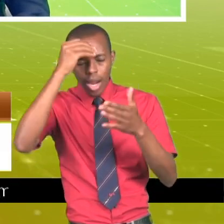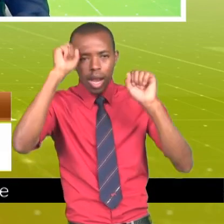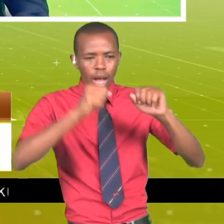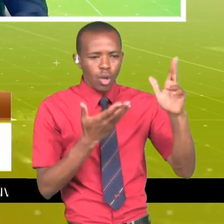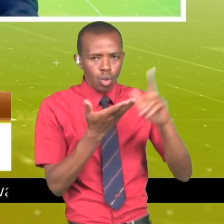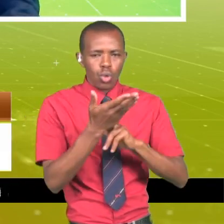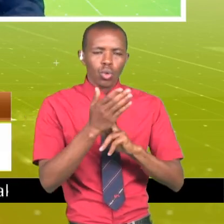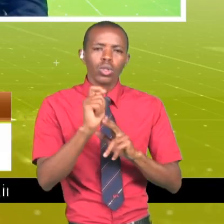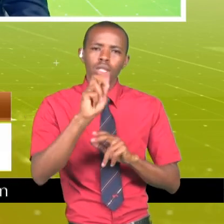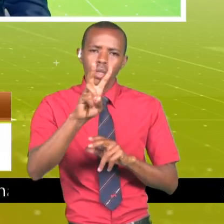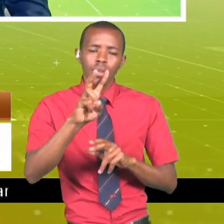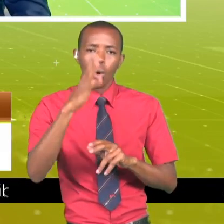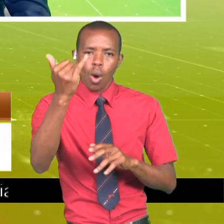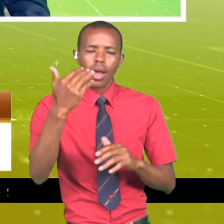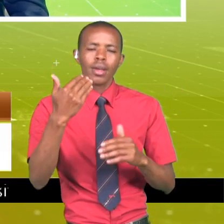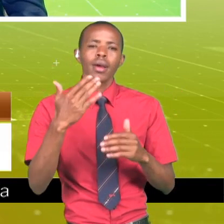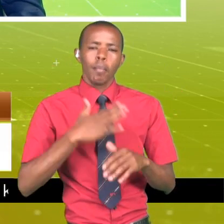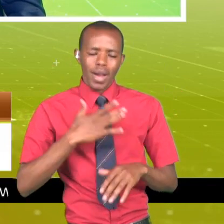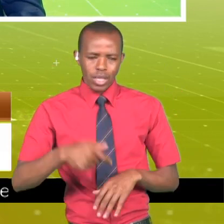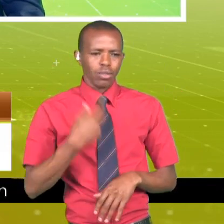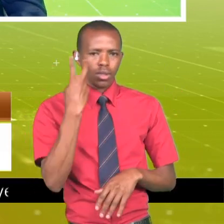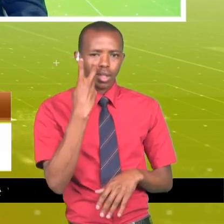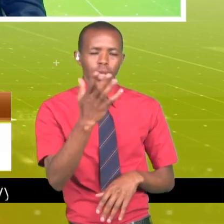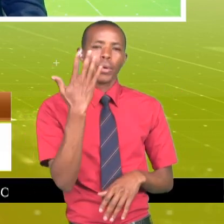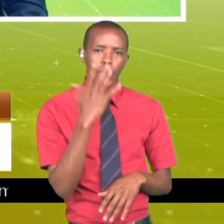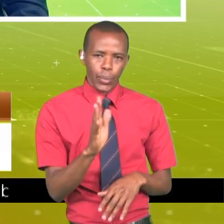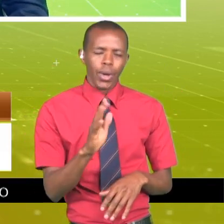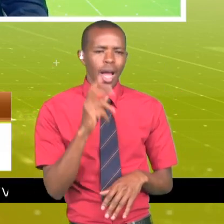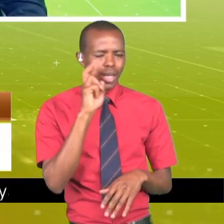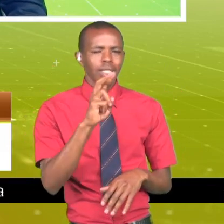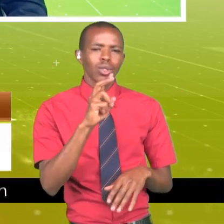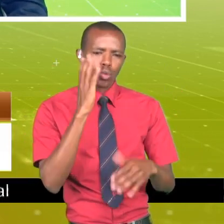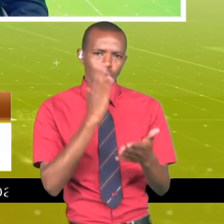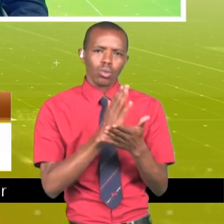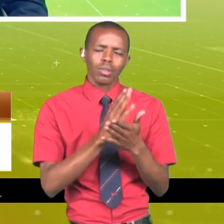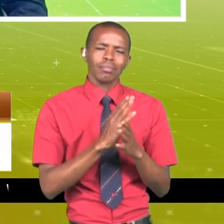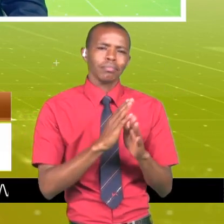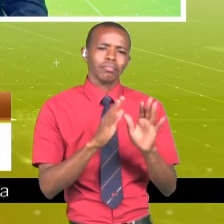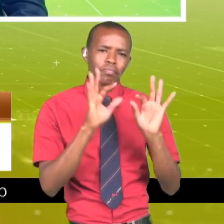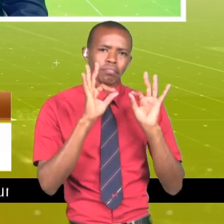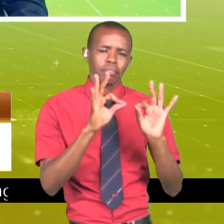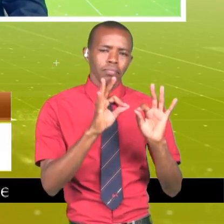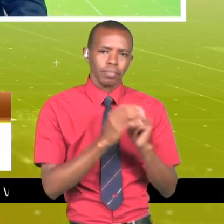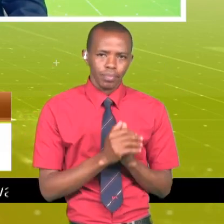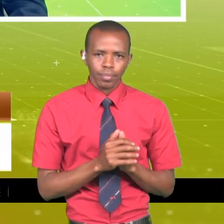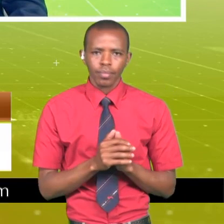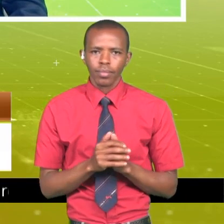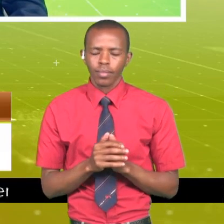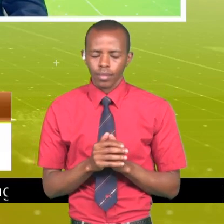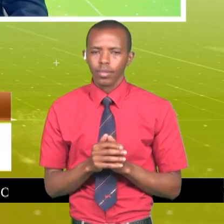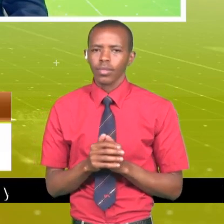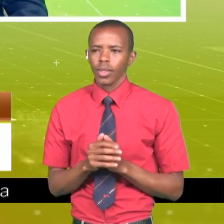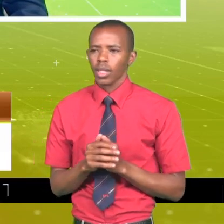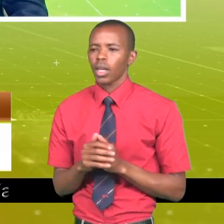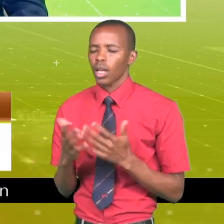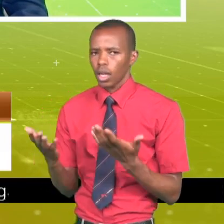Sababu mimi mwenye ni meweza kuyahona. Na ya kwamba nikaona ni mafunzo mengi yale ambayo umunafanya. Na mpengine John Paul